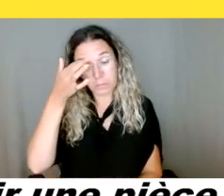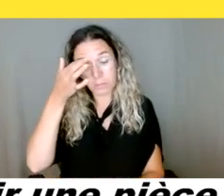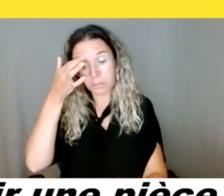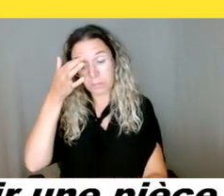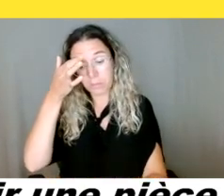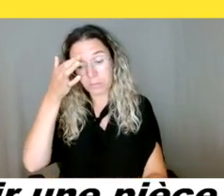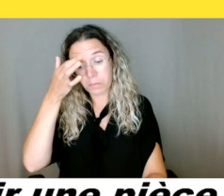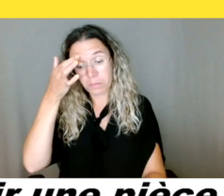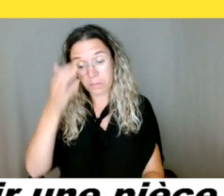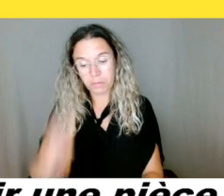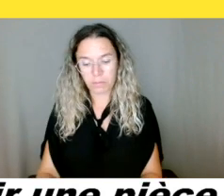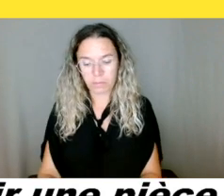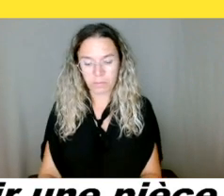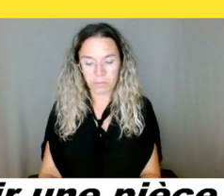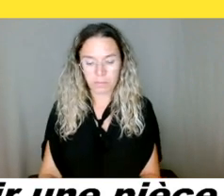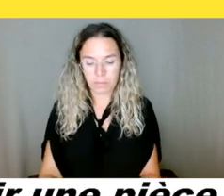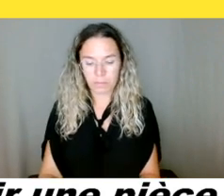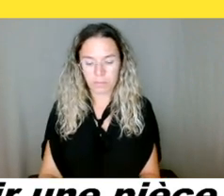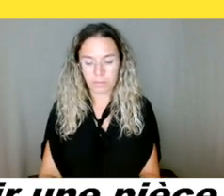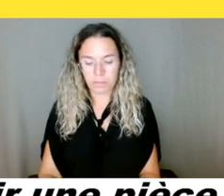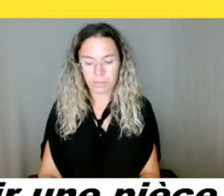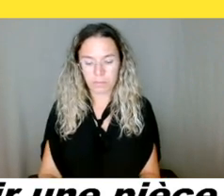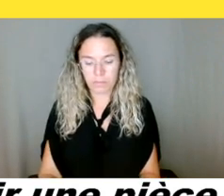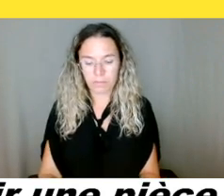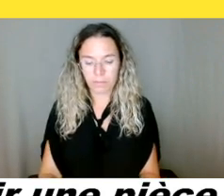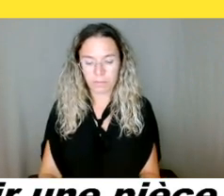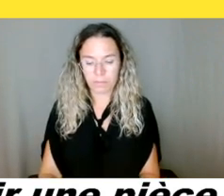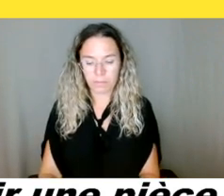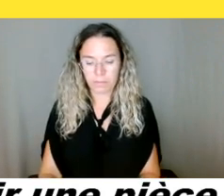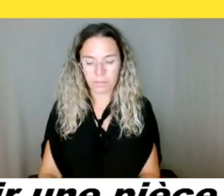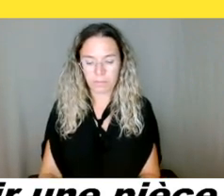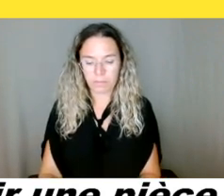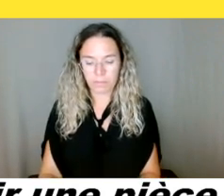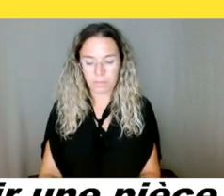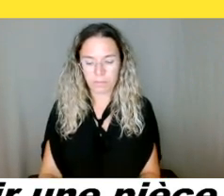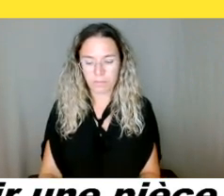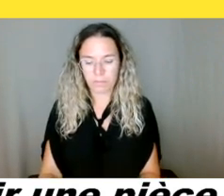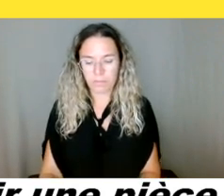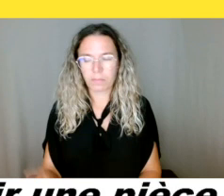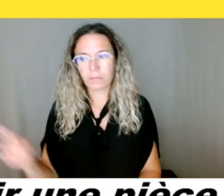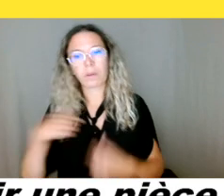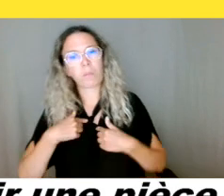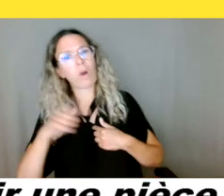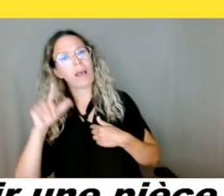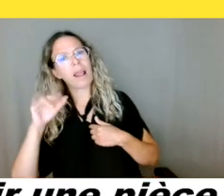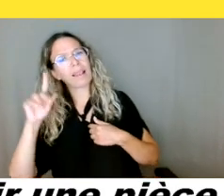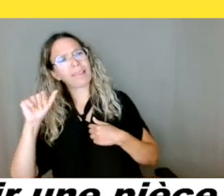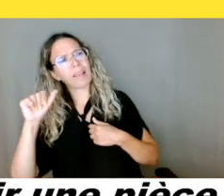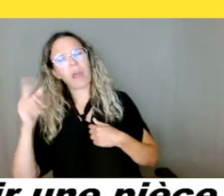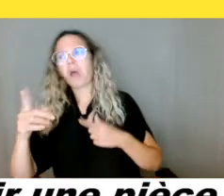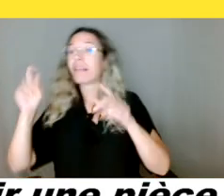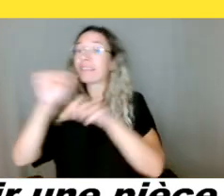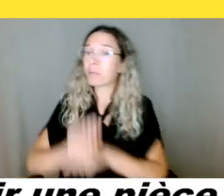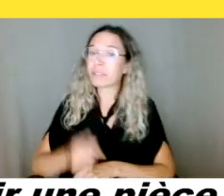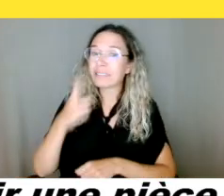Normalement, on nous dit que la carte de INCA est bonne partout comme carte d